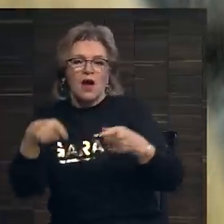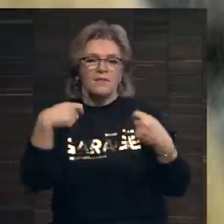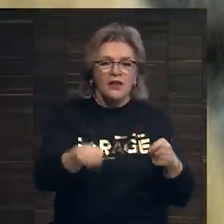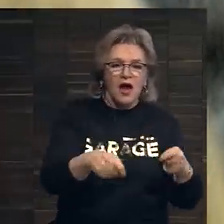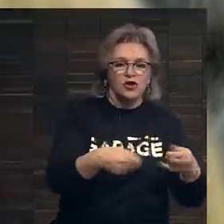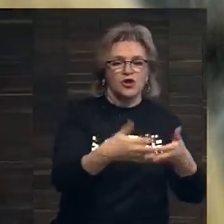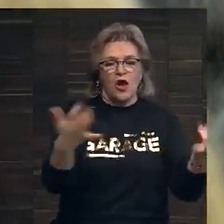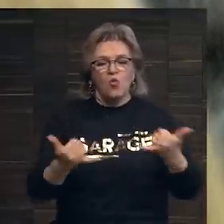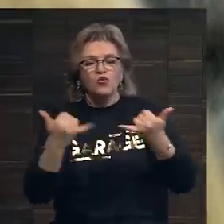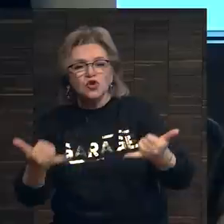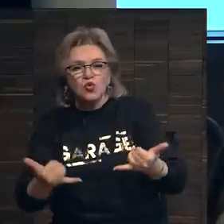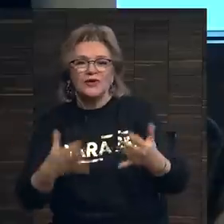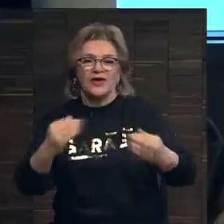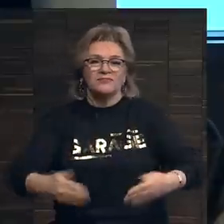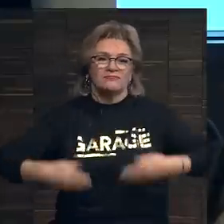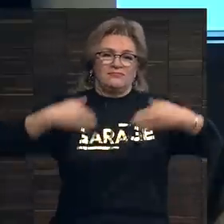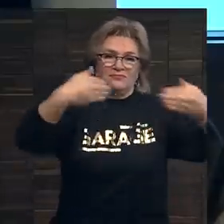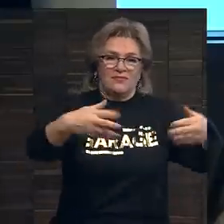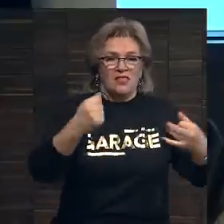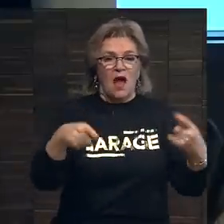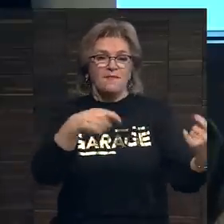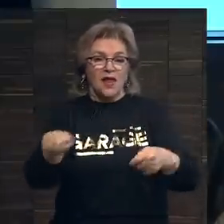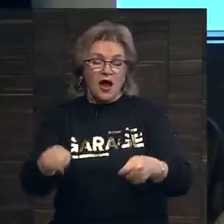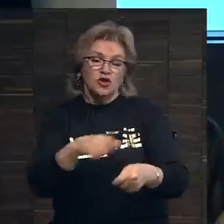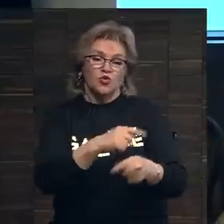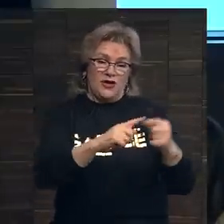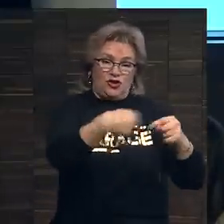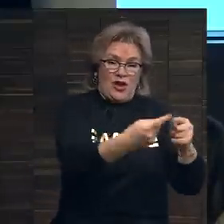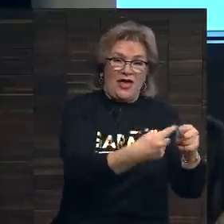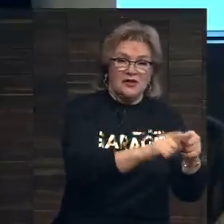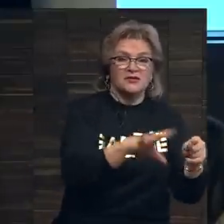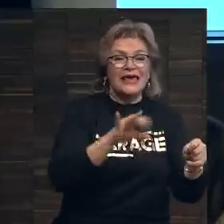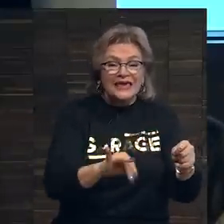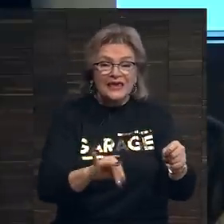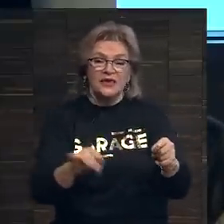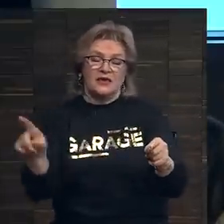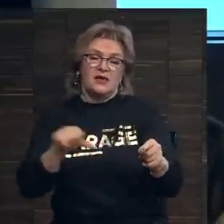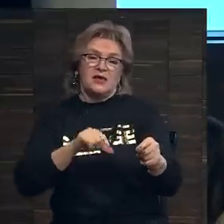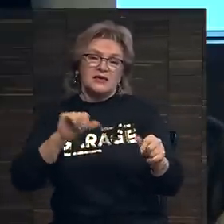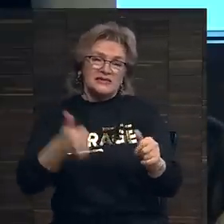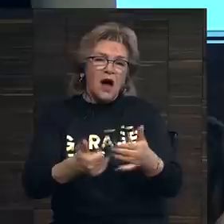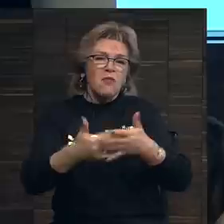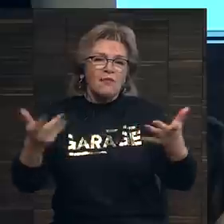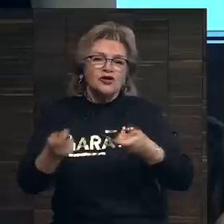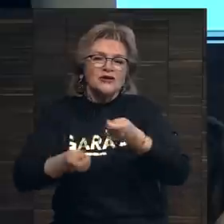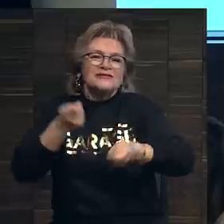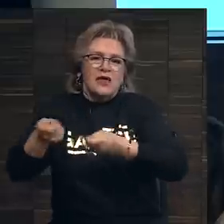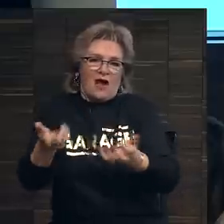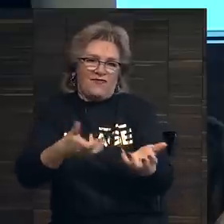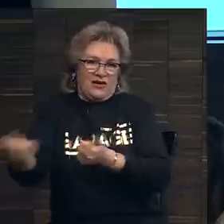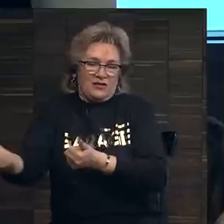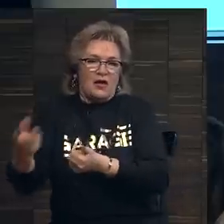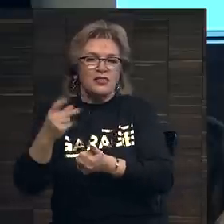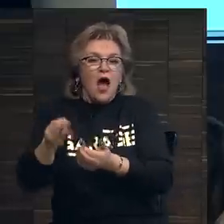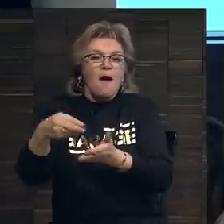услуг путем выставления их на продажу и принятия самых больших заявок на